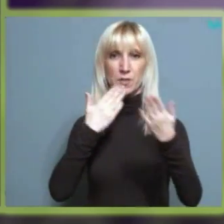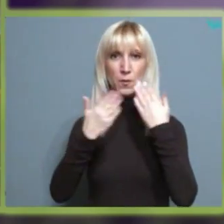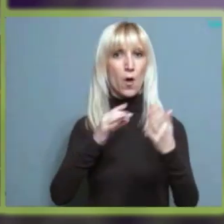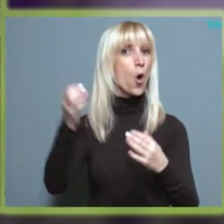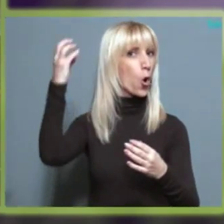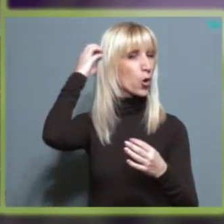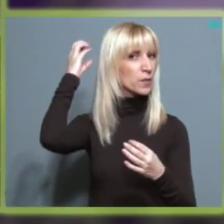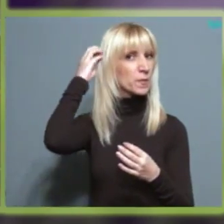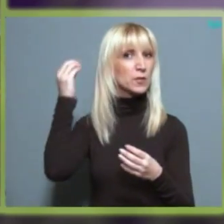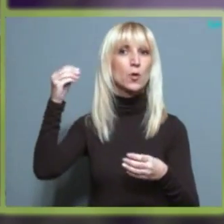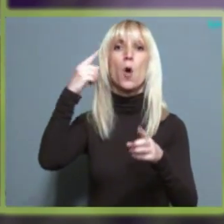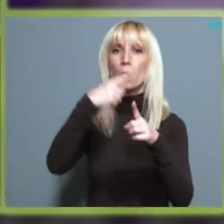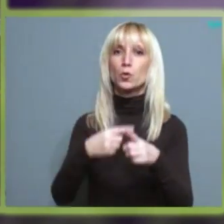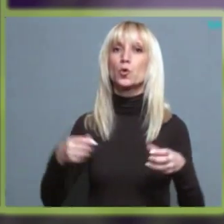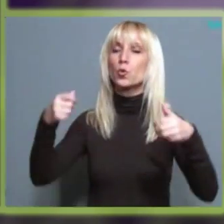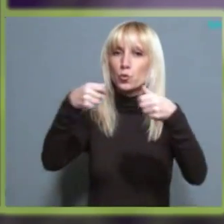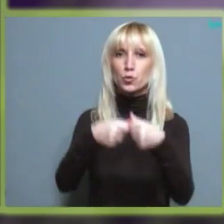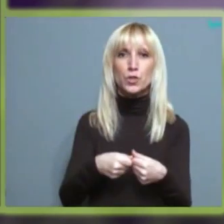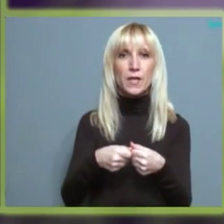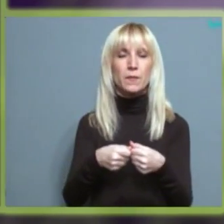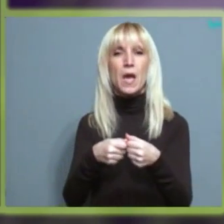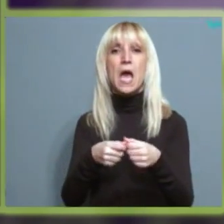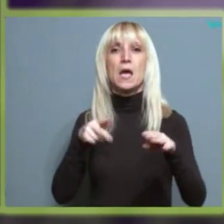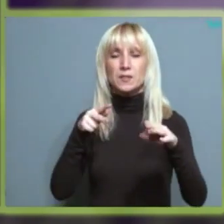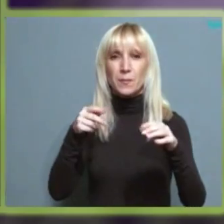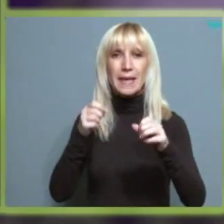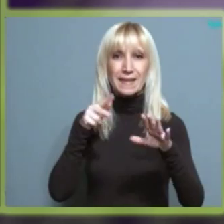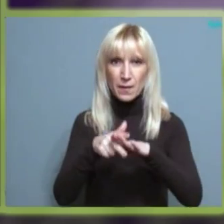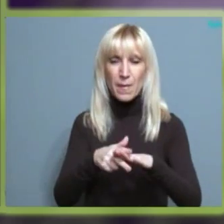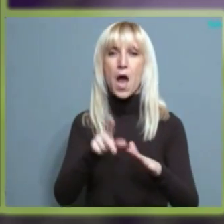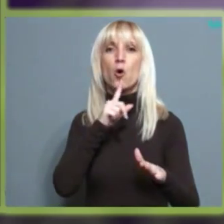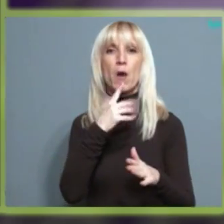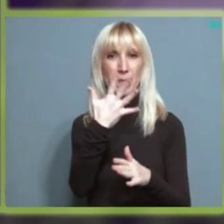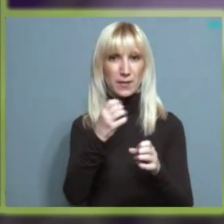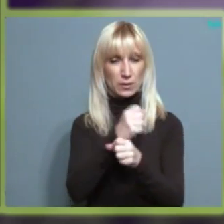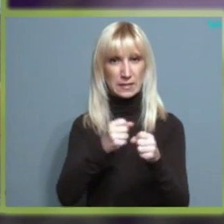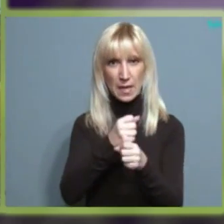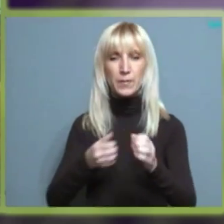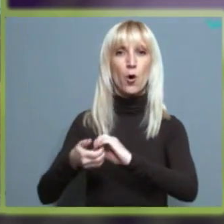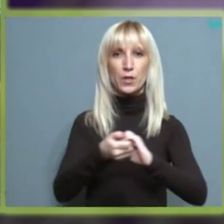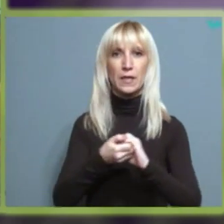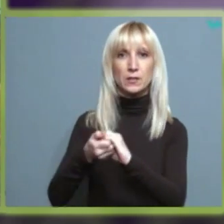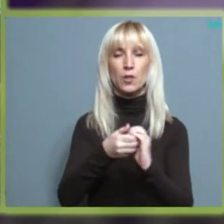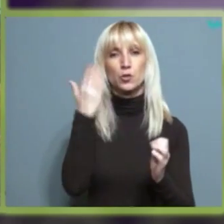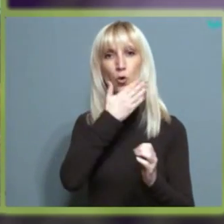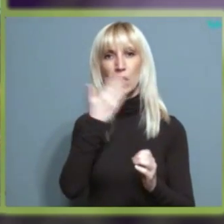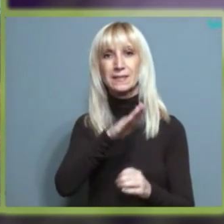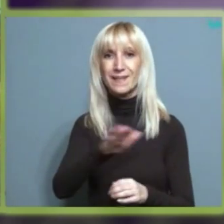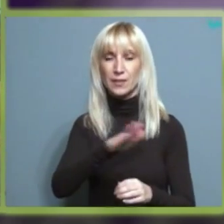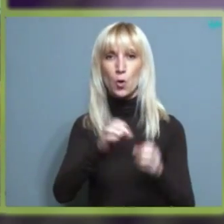smetnjama, koji je 5. decembra organizovala školu za decu sa oštećenim sluhom Nagluve Stefan Dečanski iz Beograda.